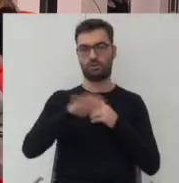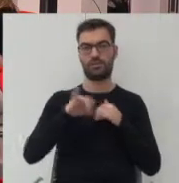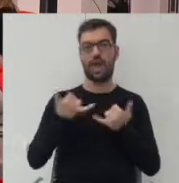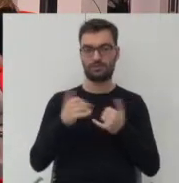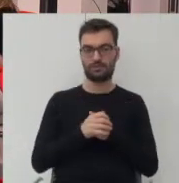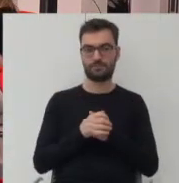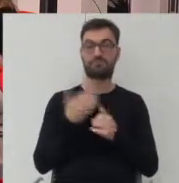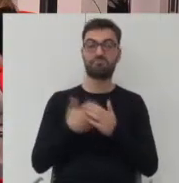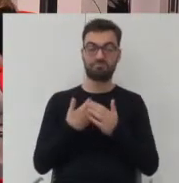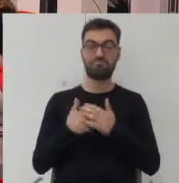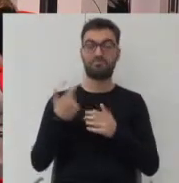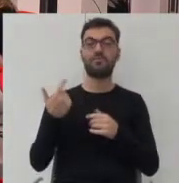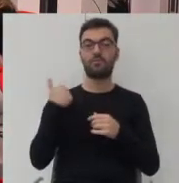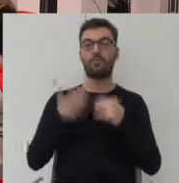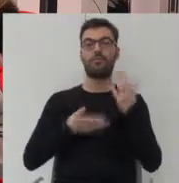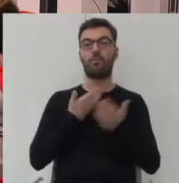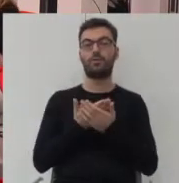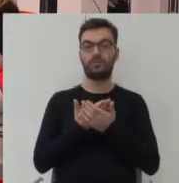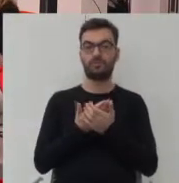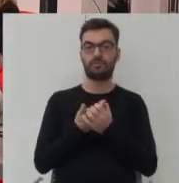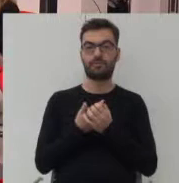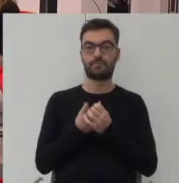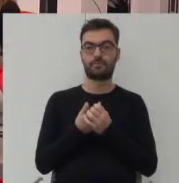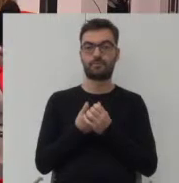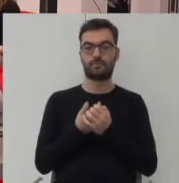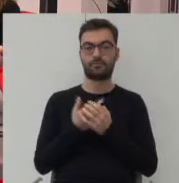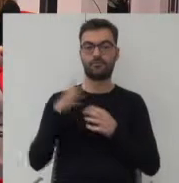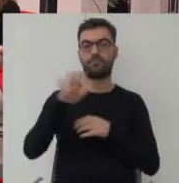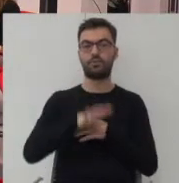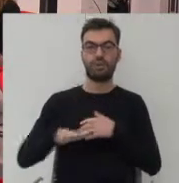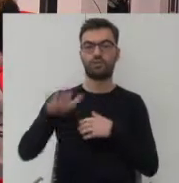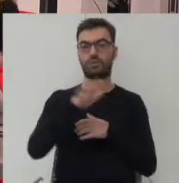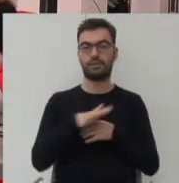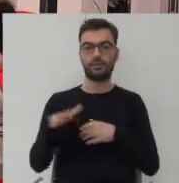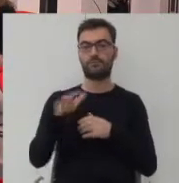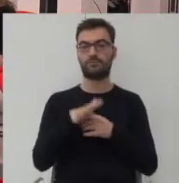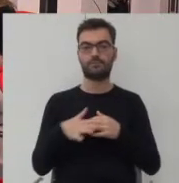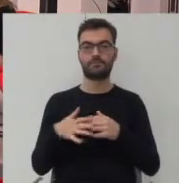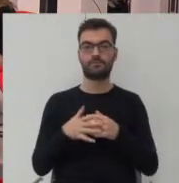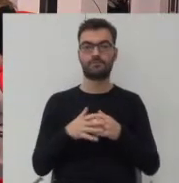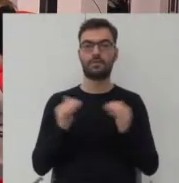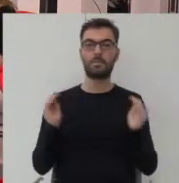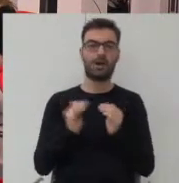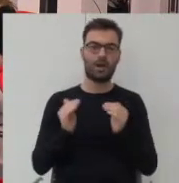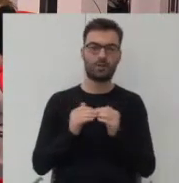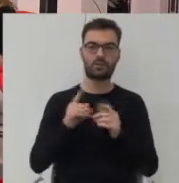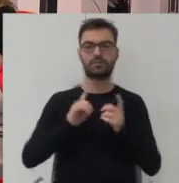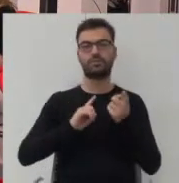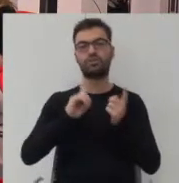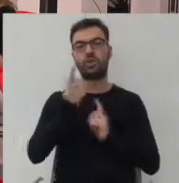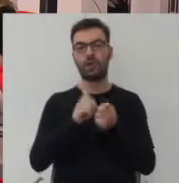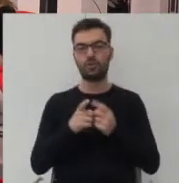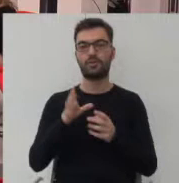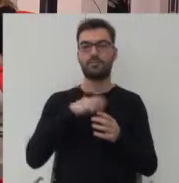Dlatego właśnie zaproponowanie jakichś takich przestrzeni, znaczy małych takich działek, które można